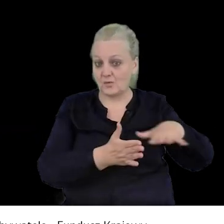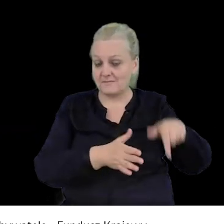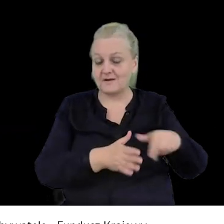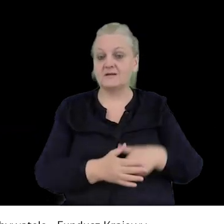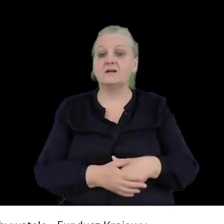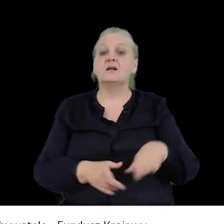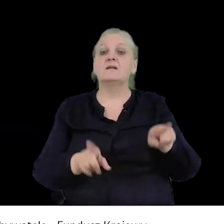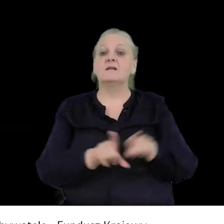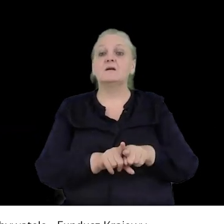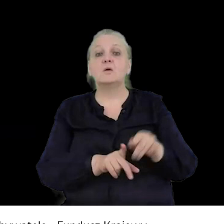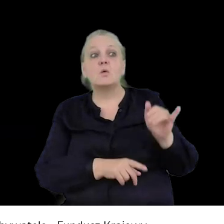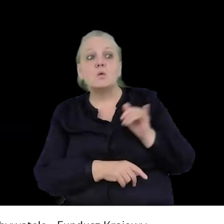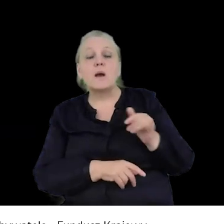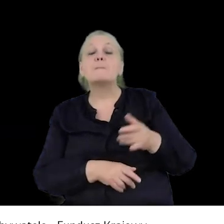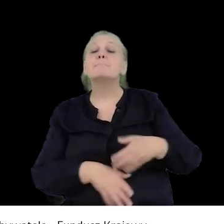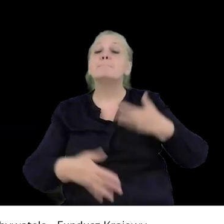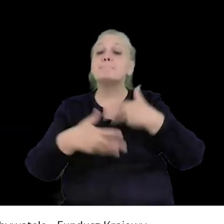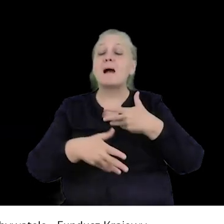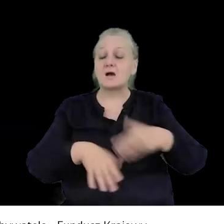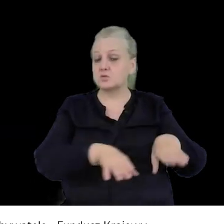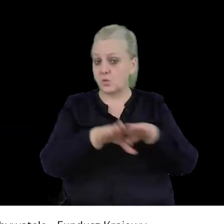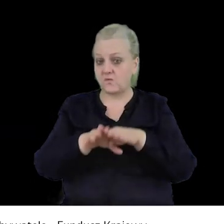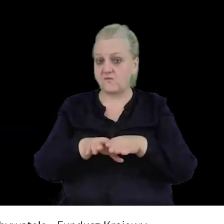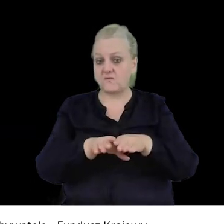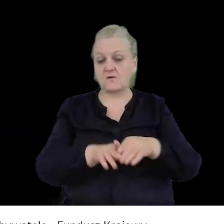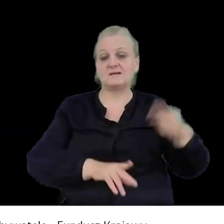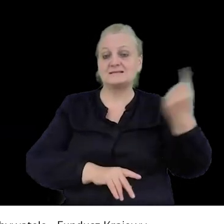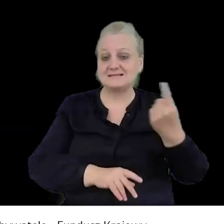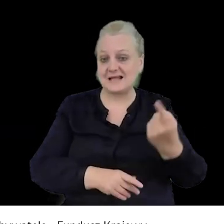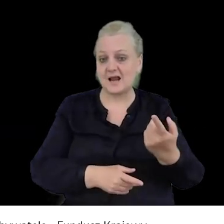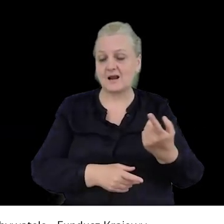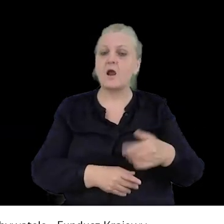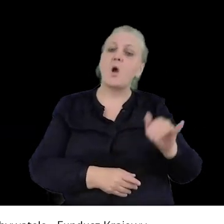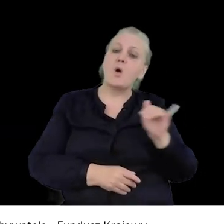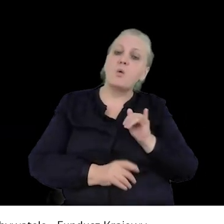Prewencyjne zakazywania marszów równości, o którym już powiedziałam, które jakby nie powinno być w ogóle miejsca,